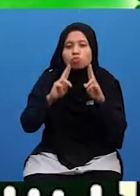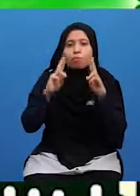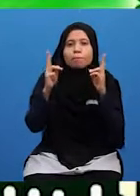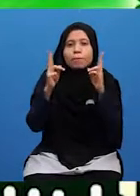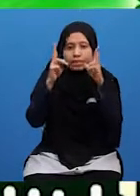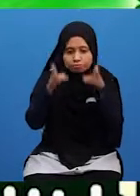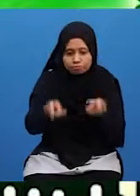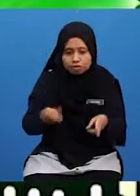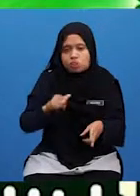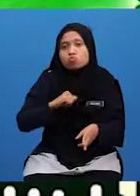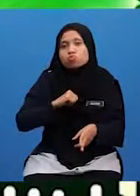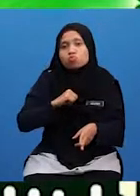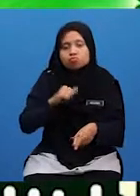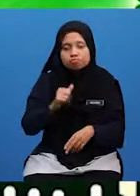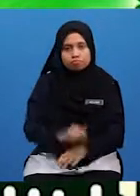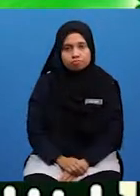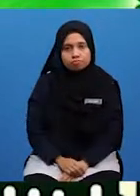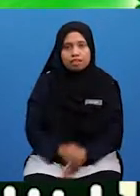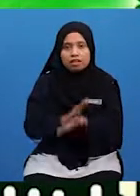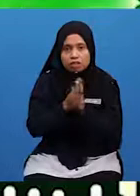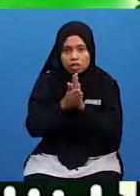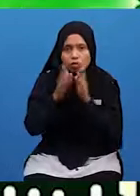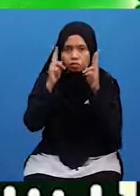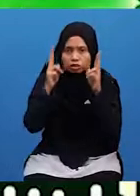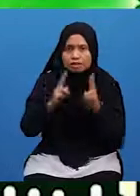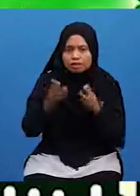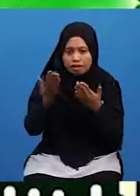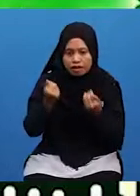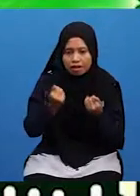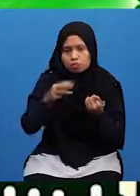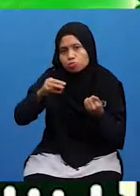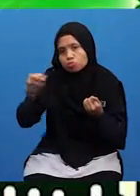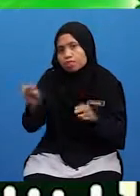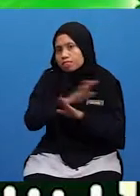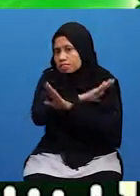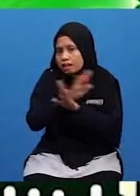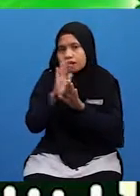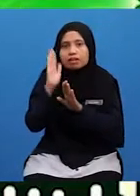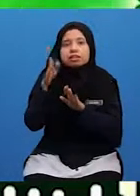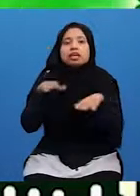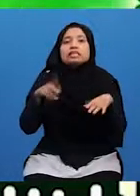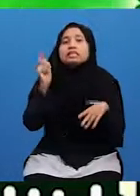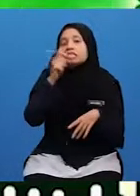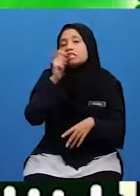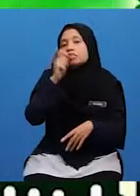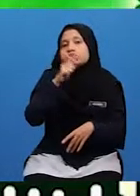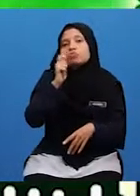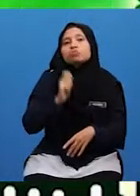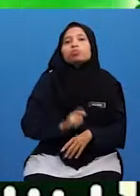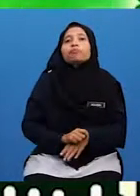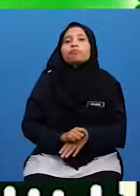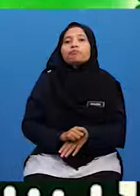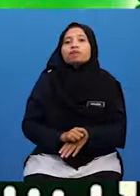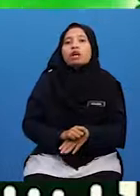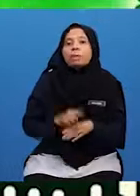Maka Usasa Harap Murid-murid Tidak Akan Melakukan Perbuatan